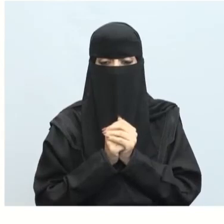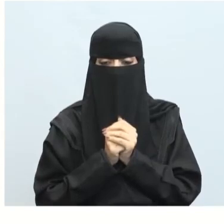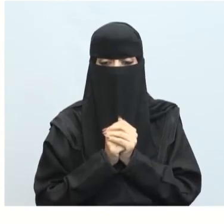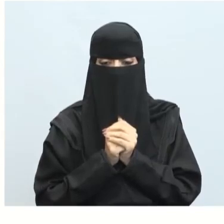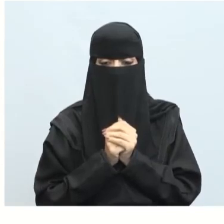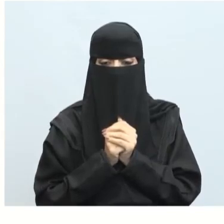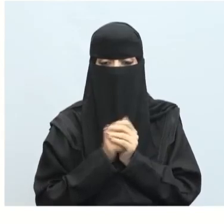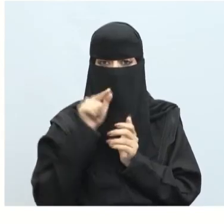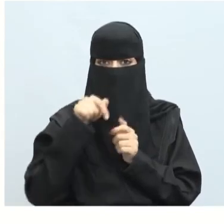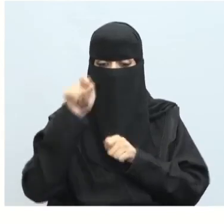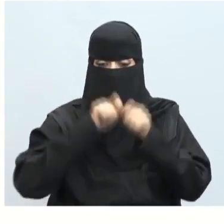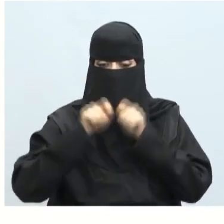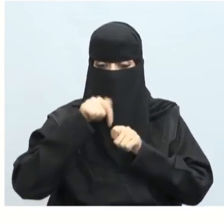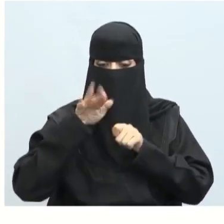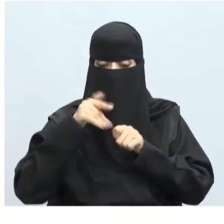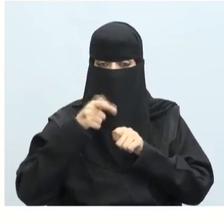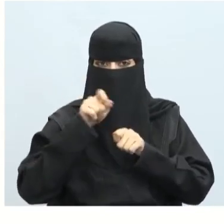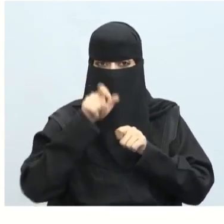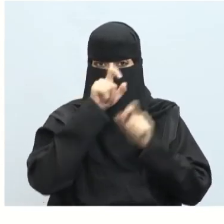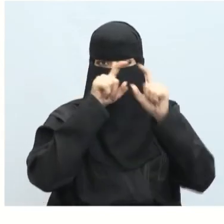سيتم استخدام المكون